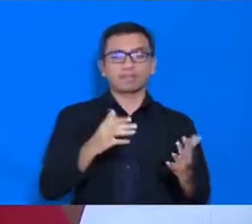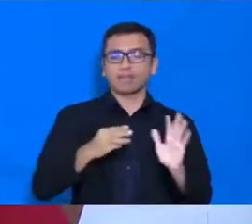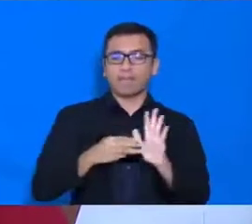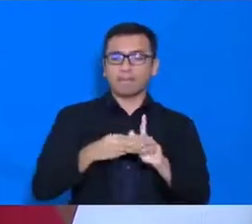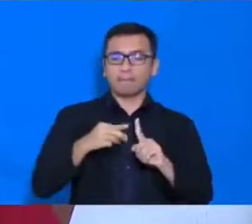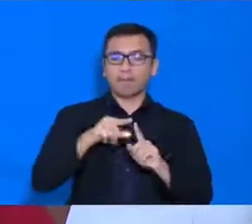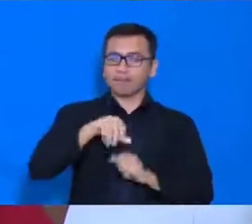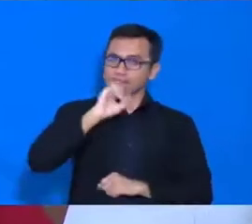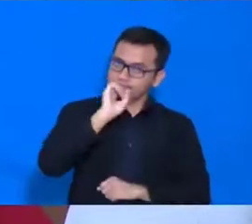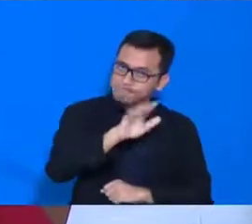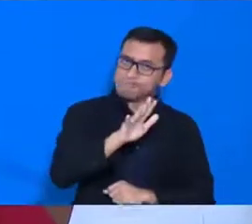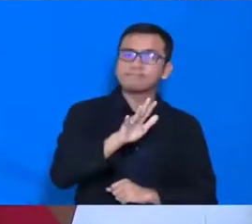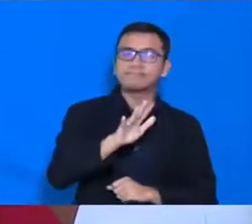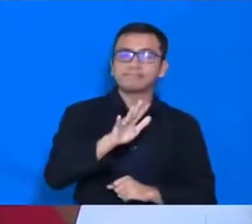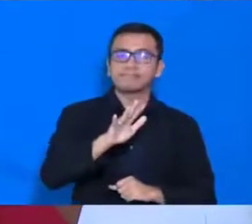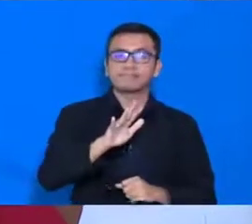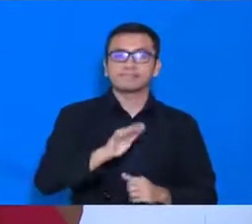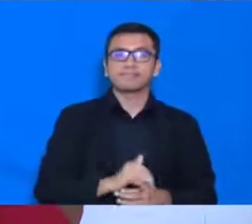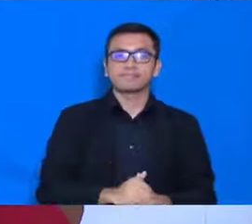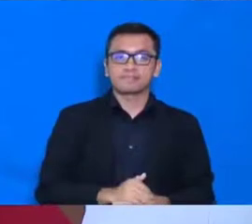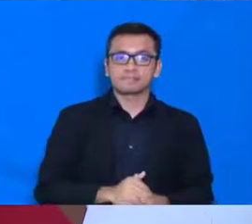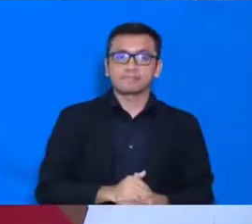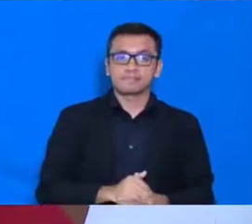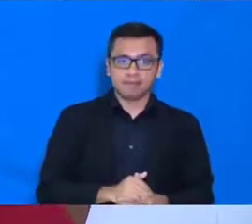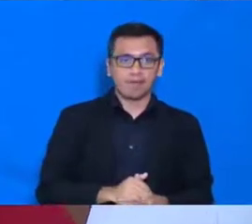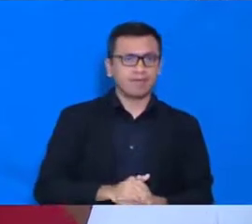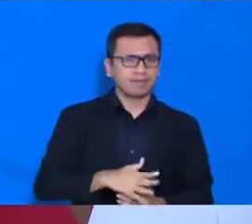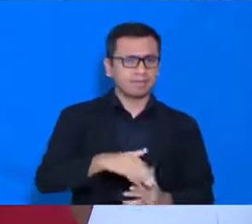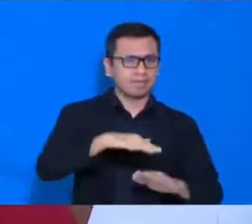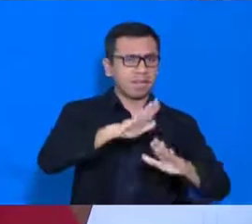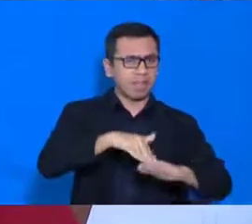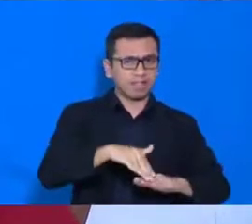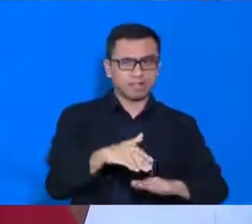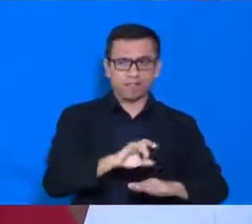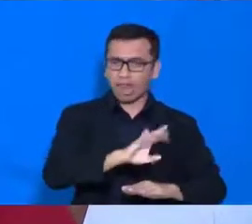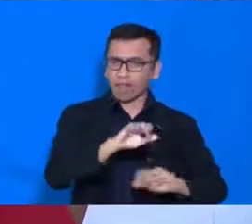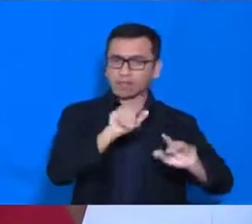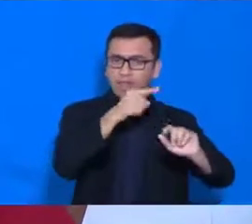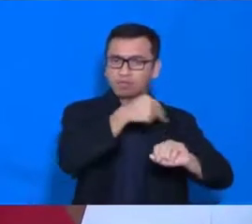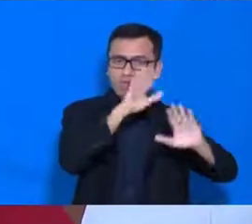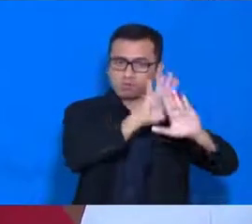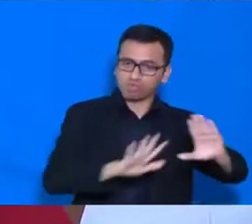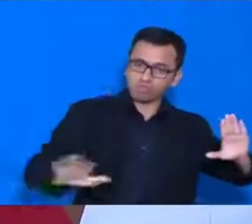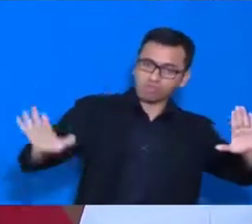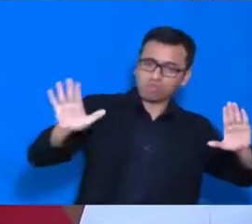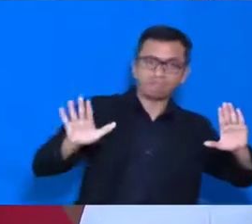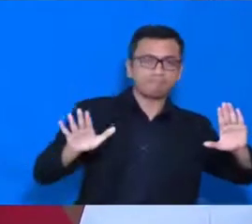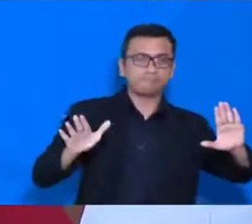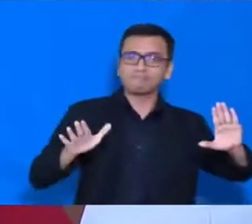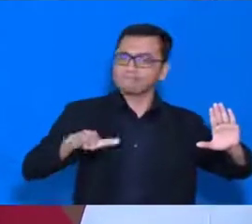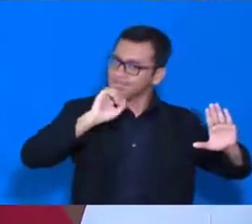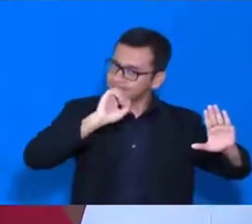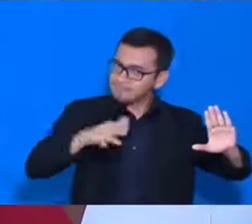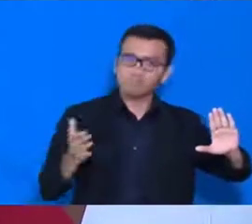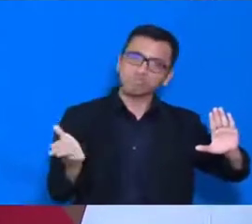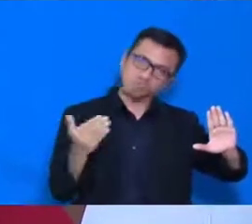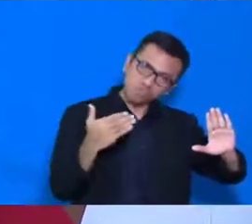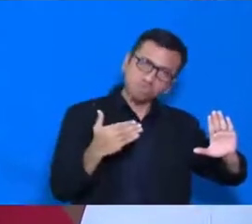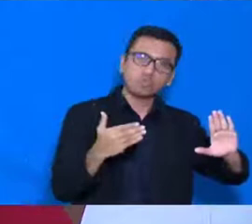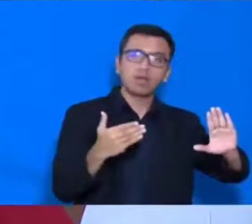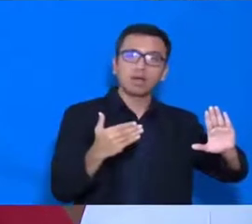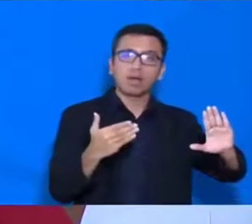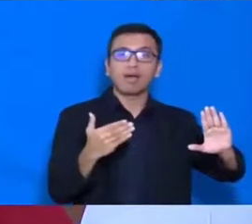warga masyarakat, di manapun berada, perlu diperhatikan kembali, diperhatikan